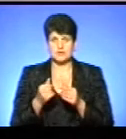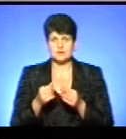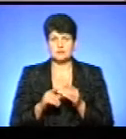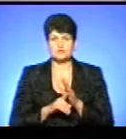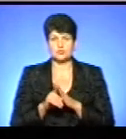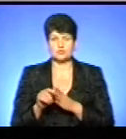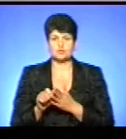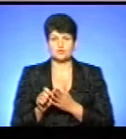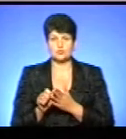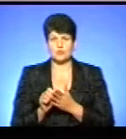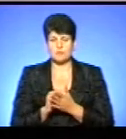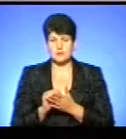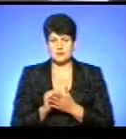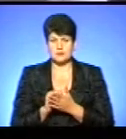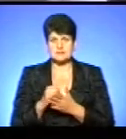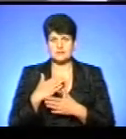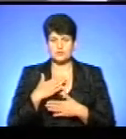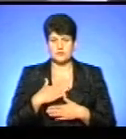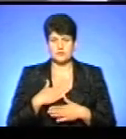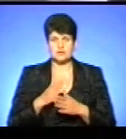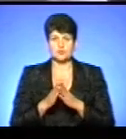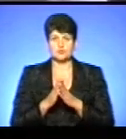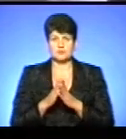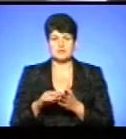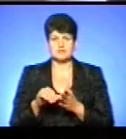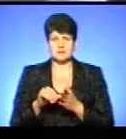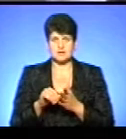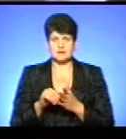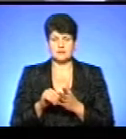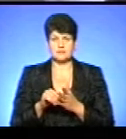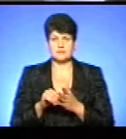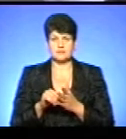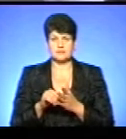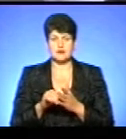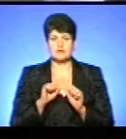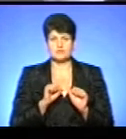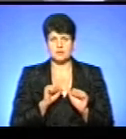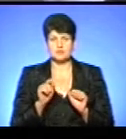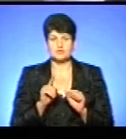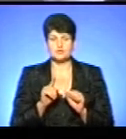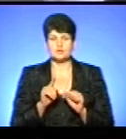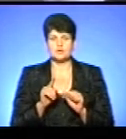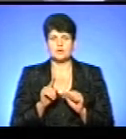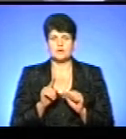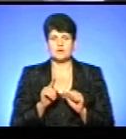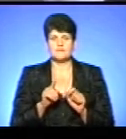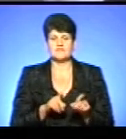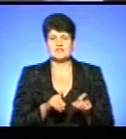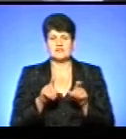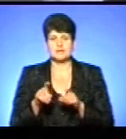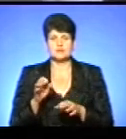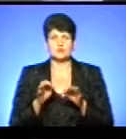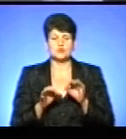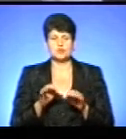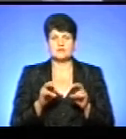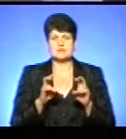документи. Задовольнити клопотання представника відповідачки Гуйван, адвоката Чудопалова, відкласти судове